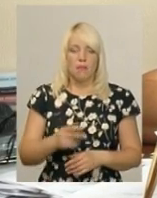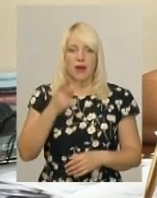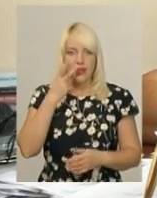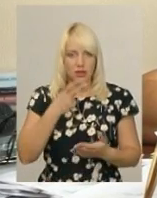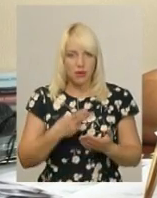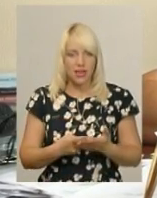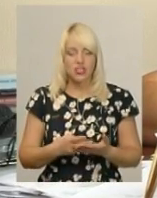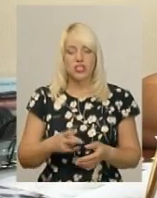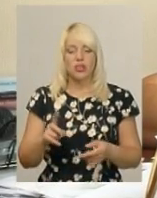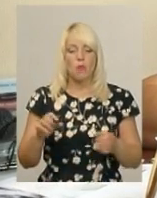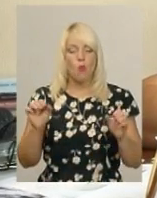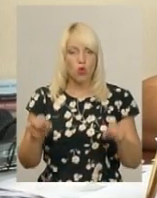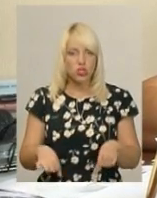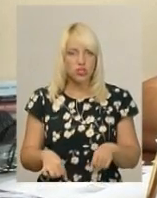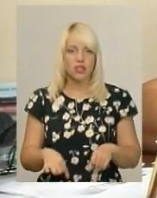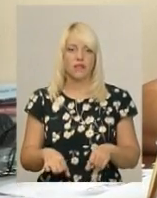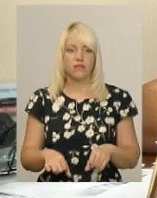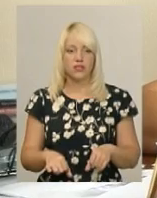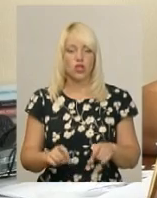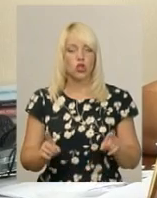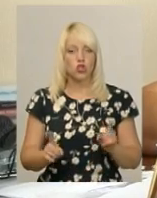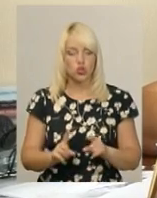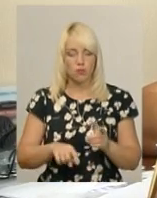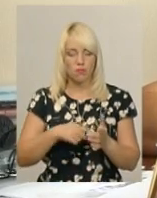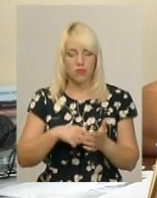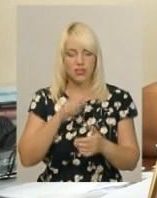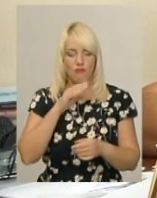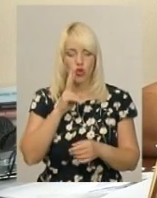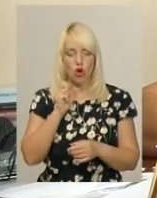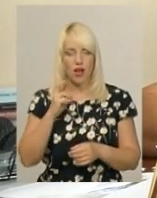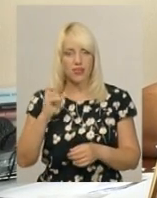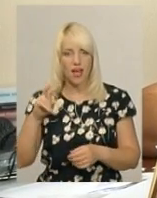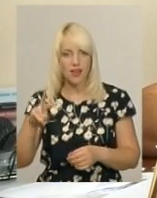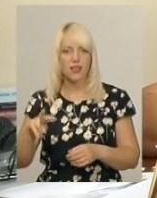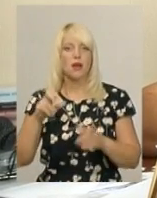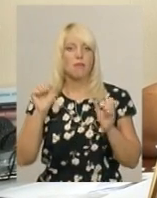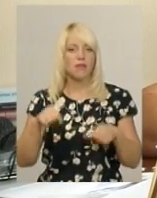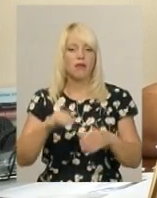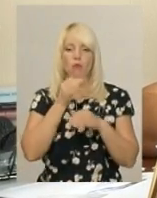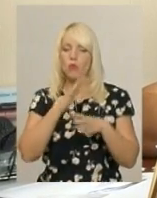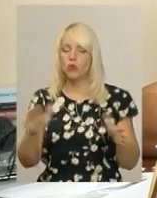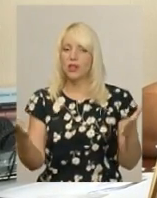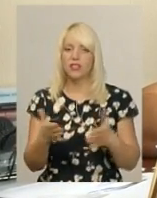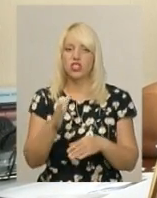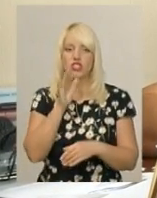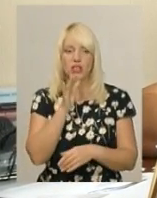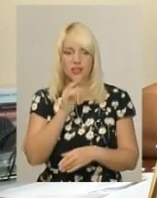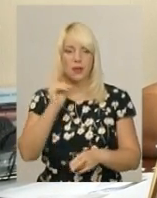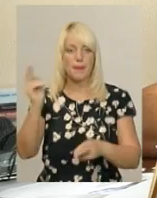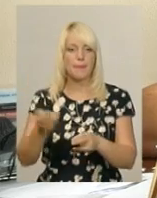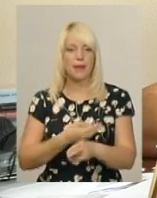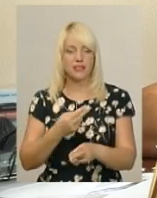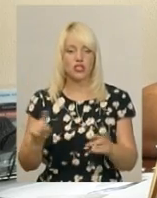передбачити можливість, щоб міський водоканал міг в будь-який час, без